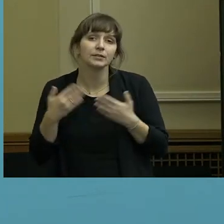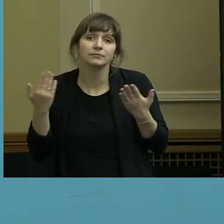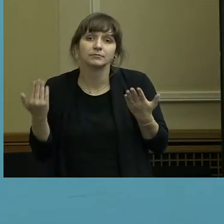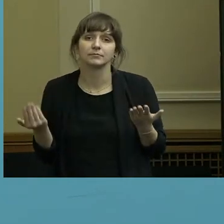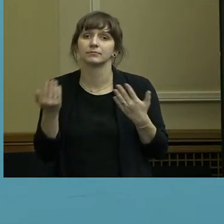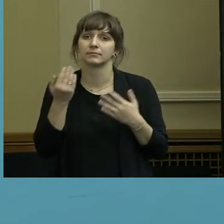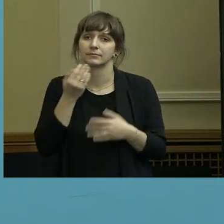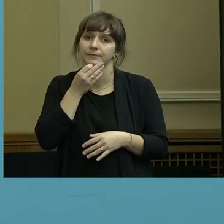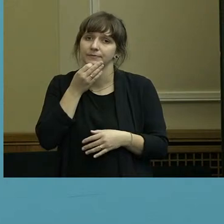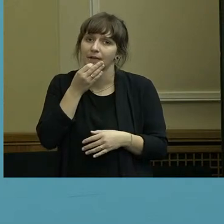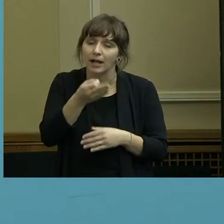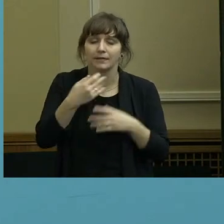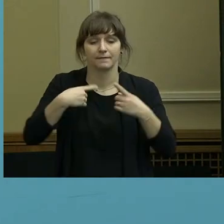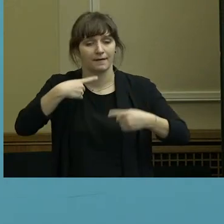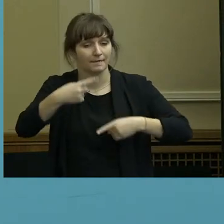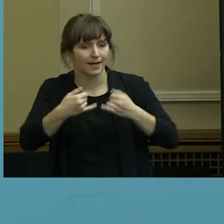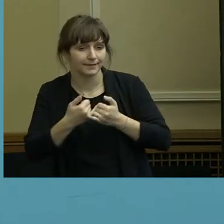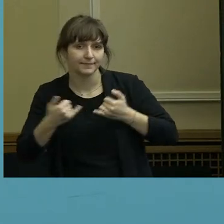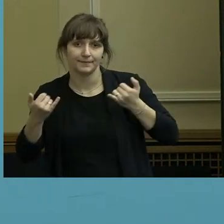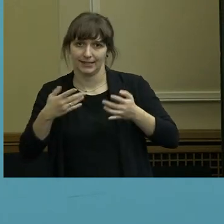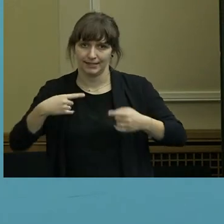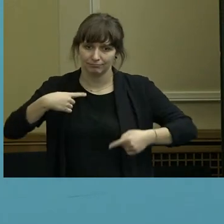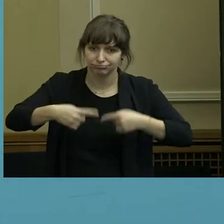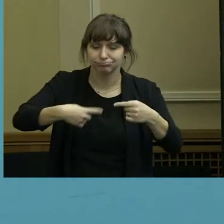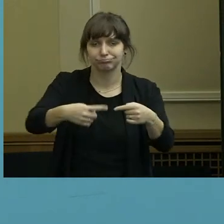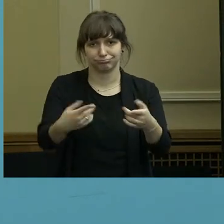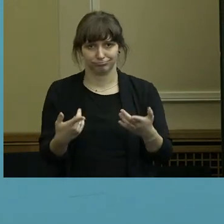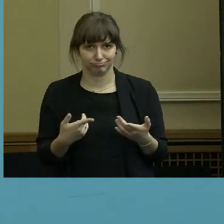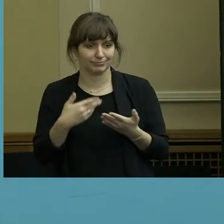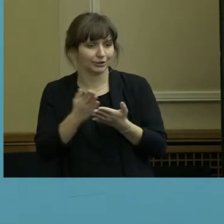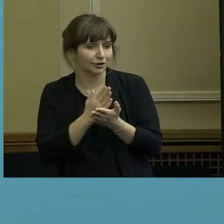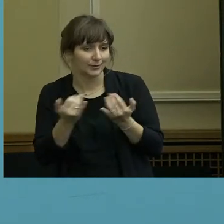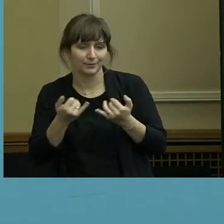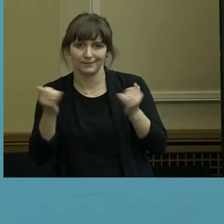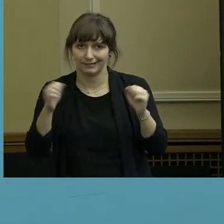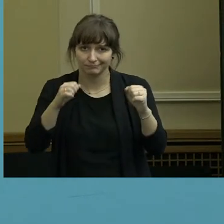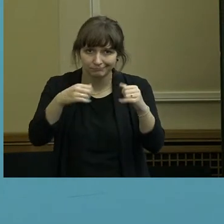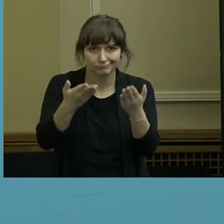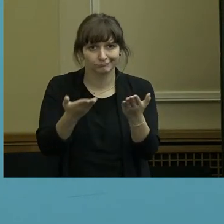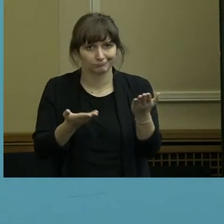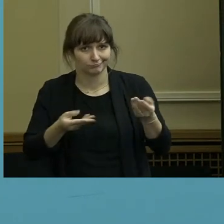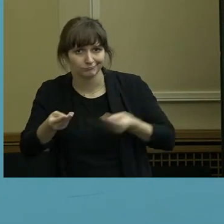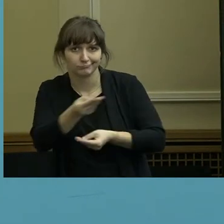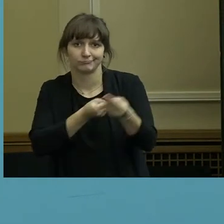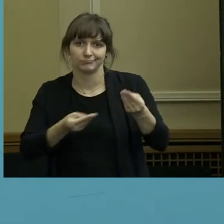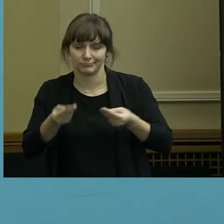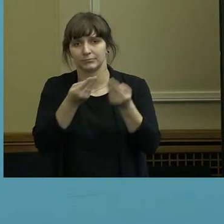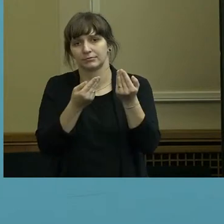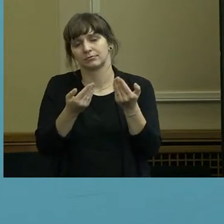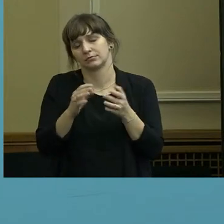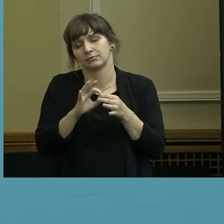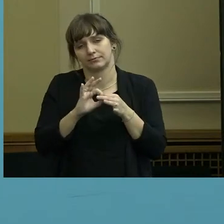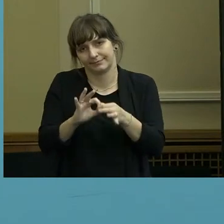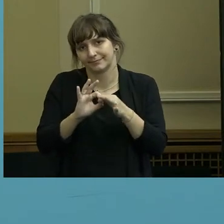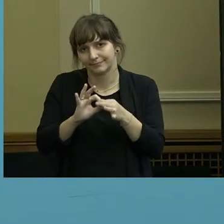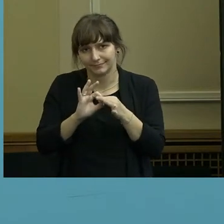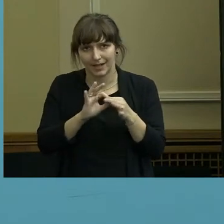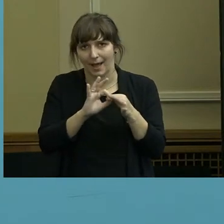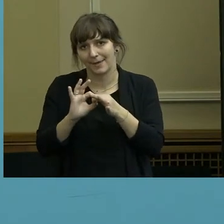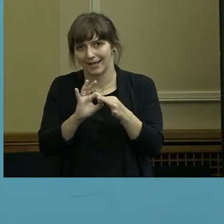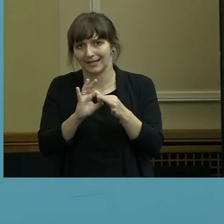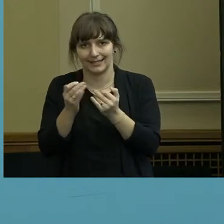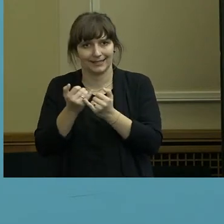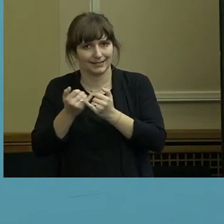wie diese Verfahren laufen und wie die zu Entscheidungen kommen, danach wird sich dann wahrscheinlich das Inkrafttreten darstellen.